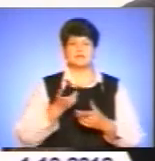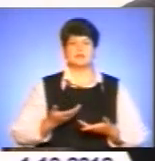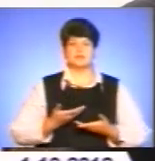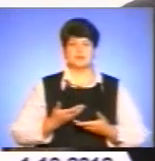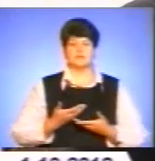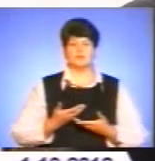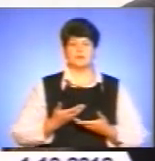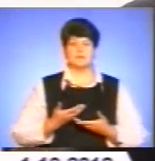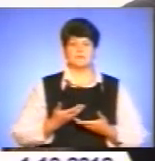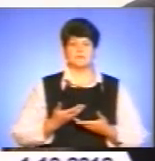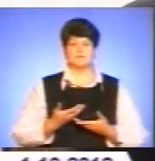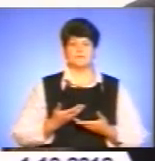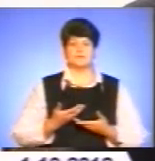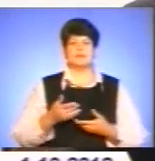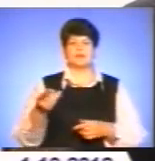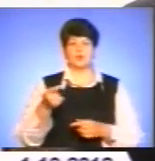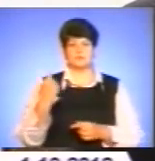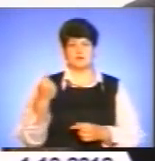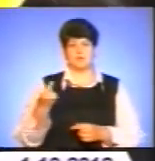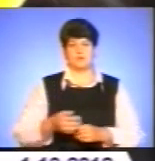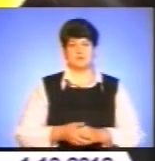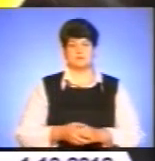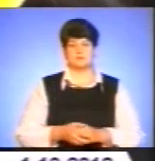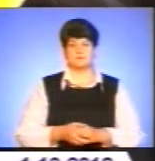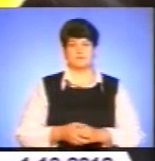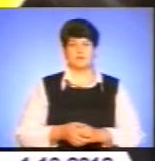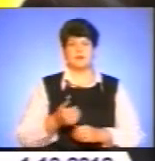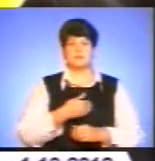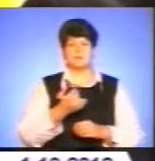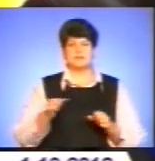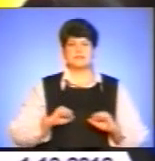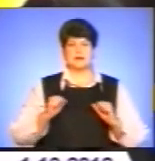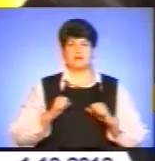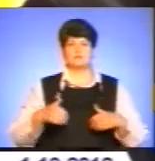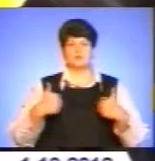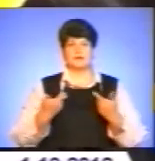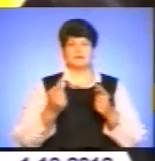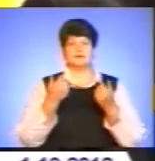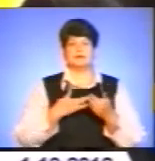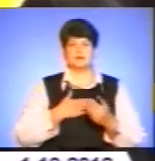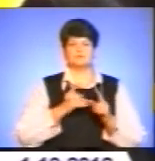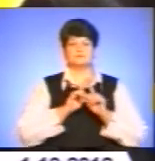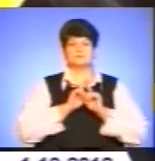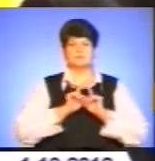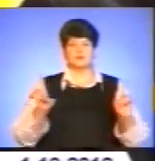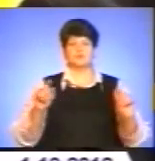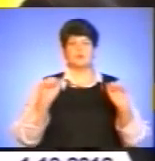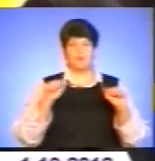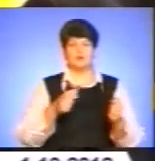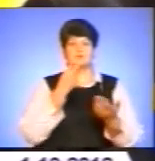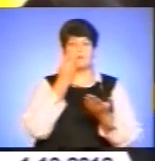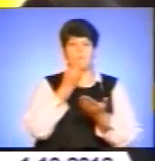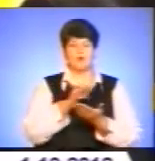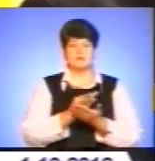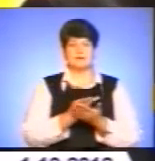це з Тернопільської області. Ми старалися питати їм таку нашу ізюминку і в рамках того, що можна показати, тому що дійсно,